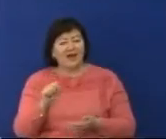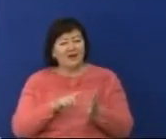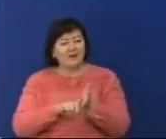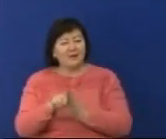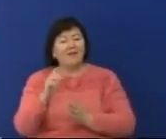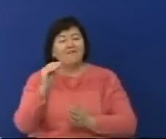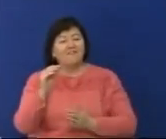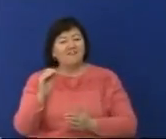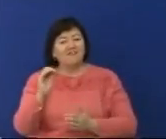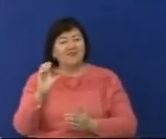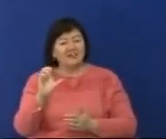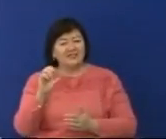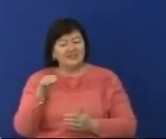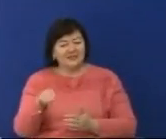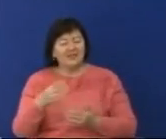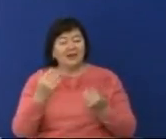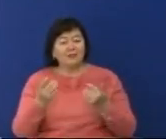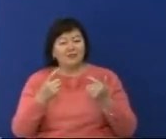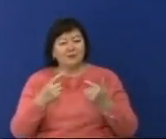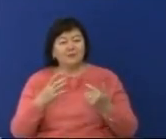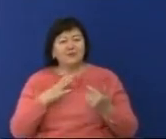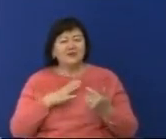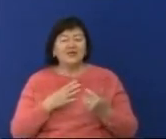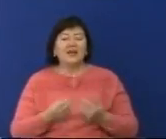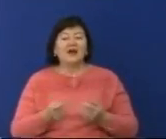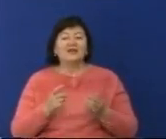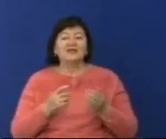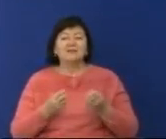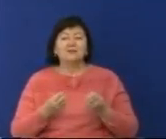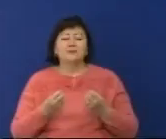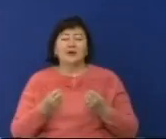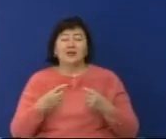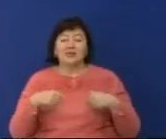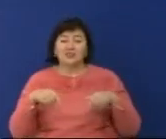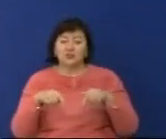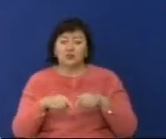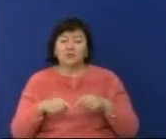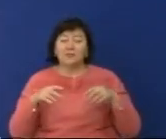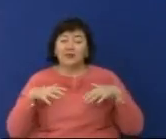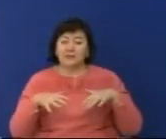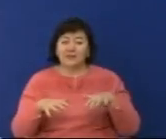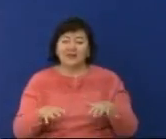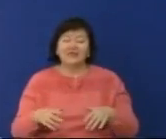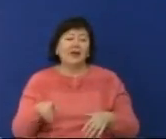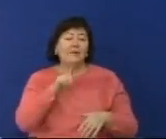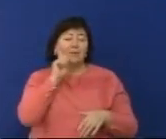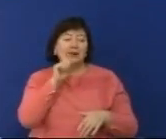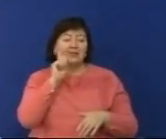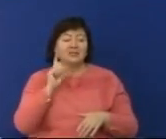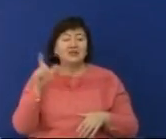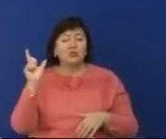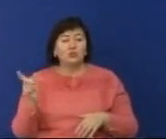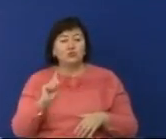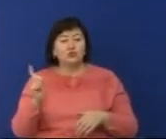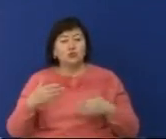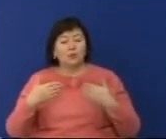Шараны атамекен кәсіпкерлер палатасы үмдастырды. Бизнесті қолдаудың мемлекеттік бағдарламалар аясында жастар өз үсін ашу